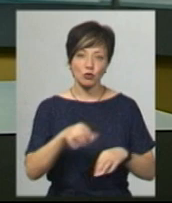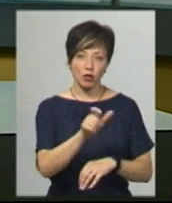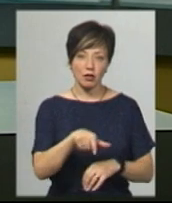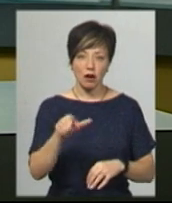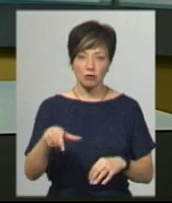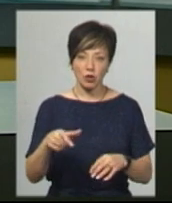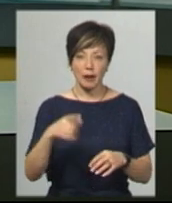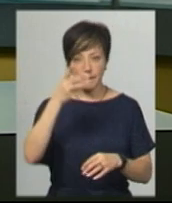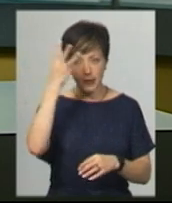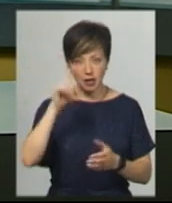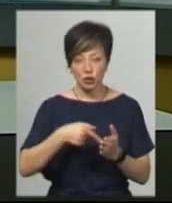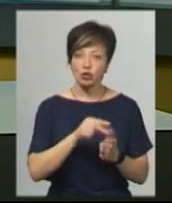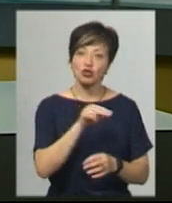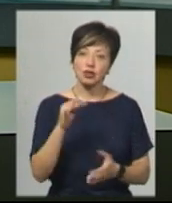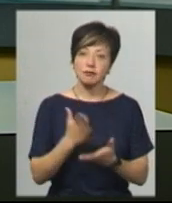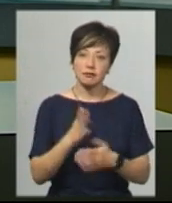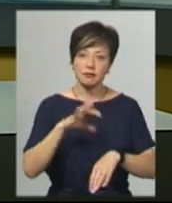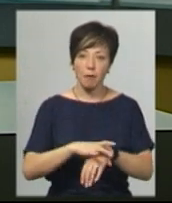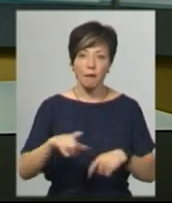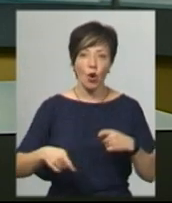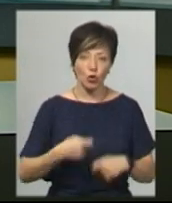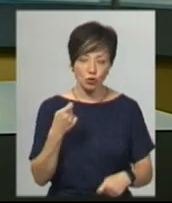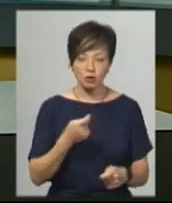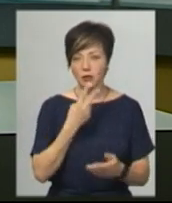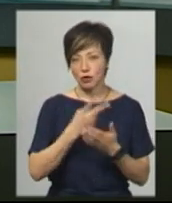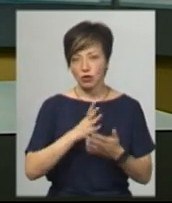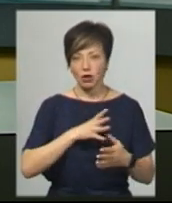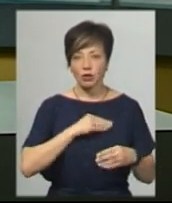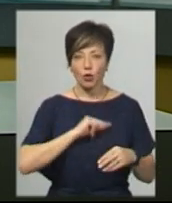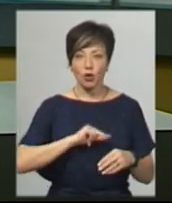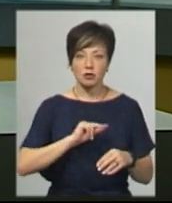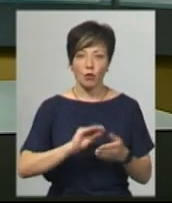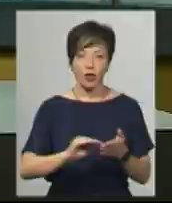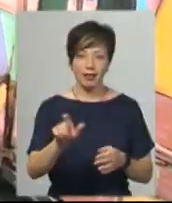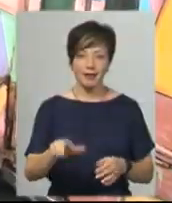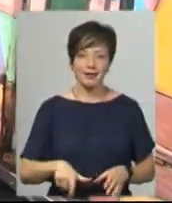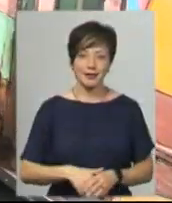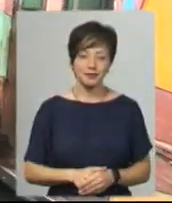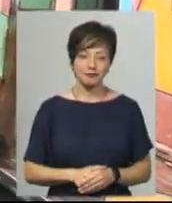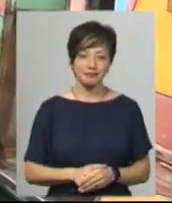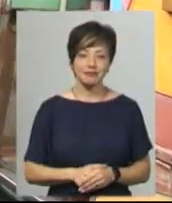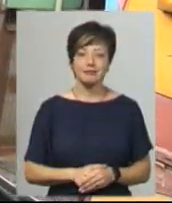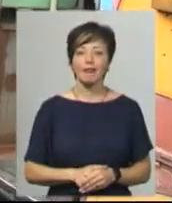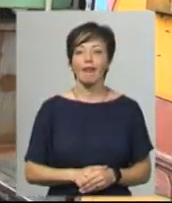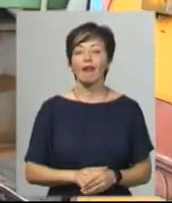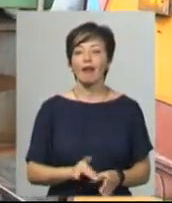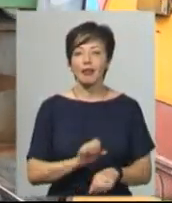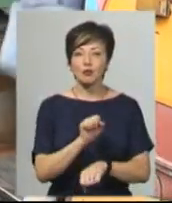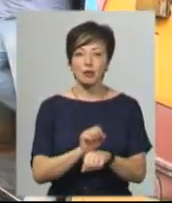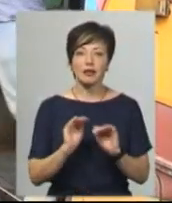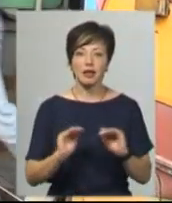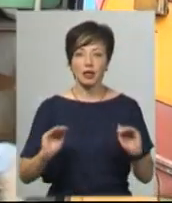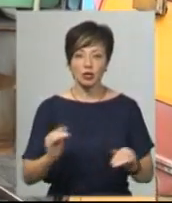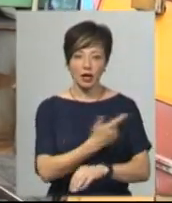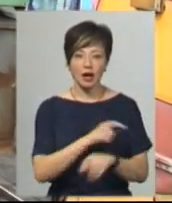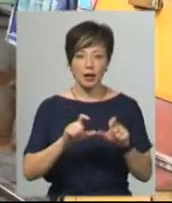Хмельницького. Чи зафіксували порушення під час перевірки, бачив мій колега Михайло Жила. На зупинці дитячої лікарні в обласному центрі